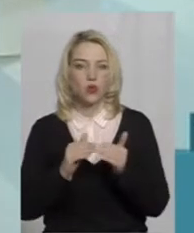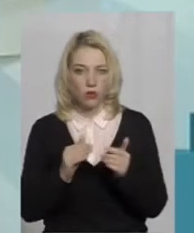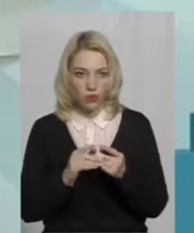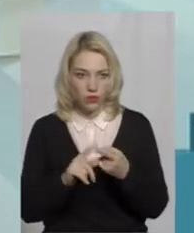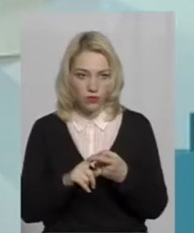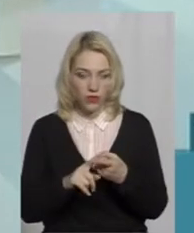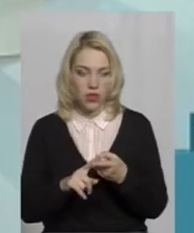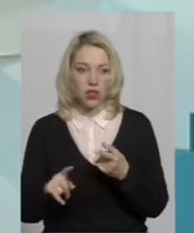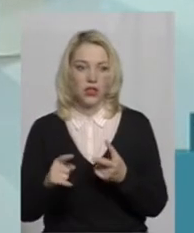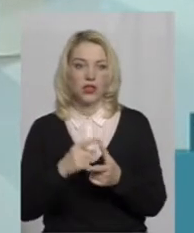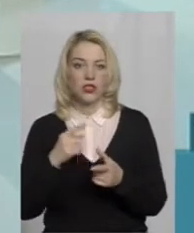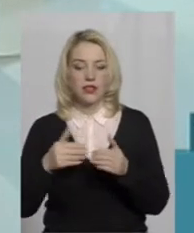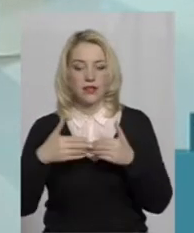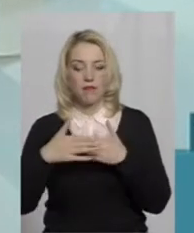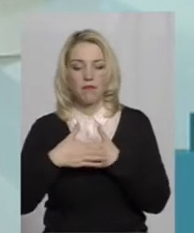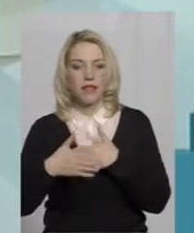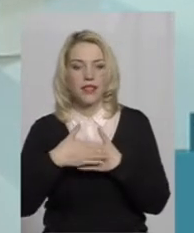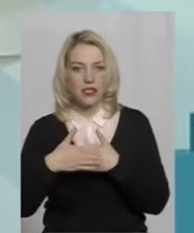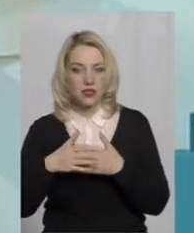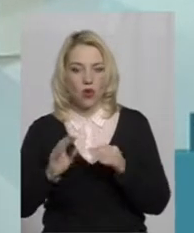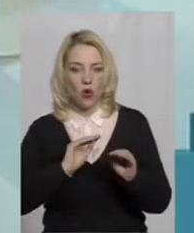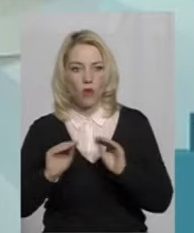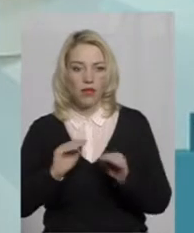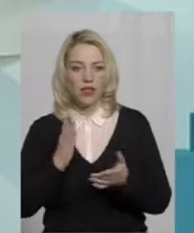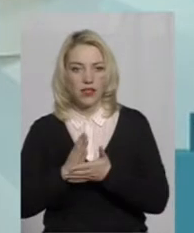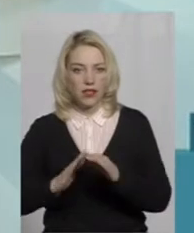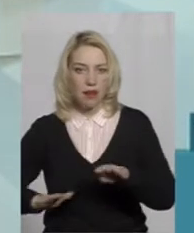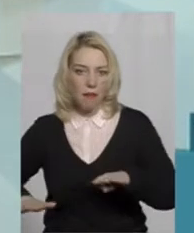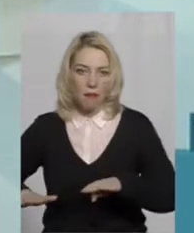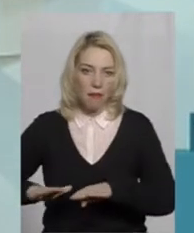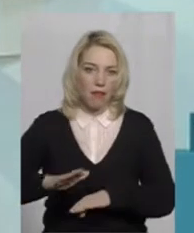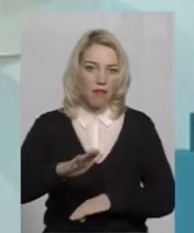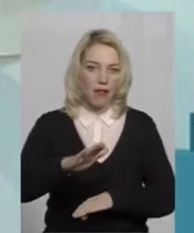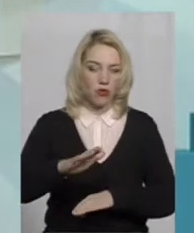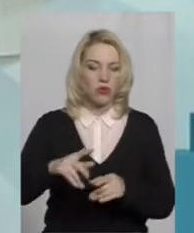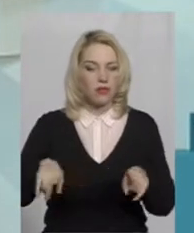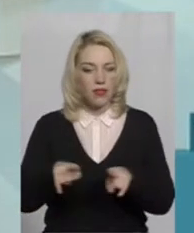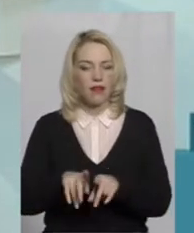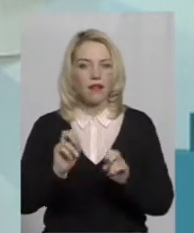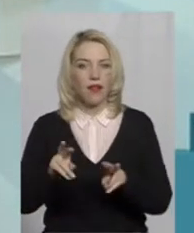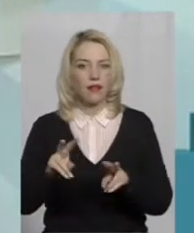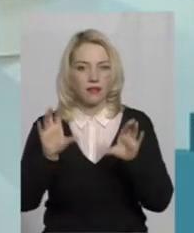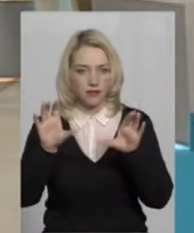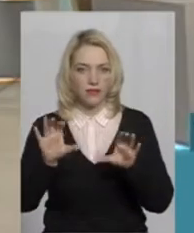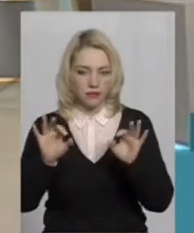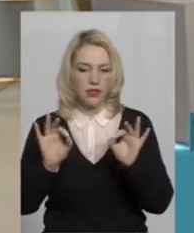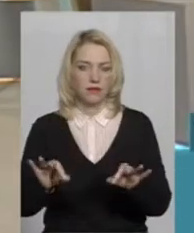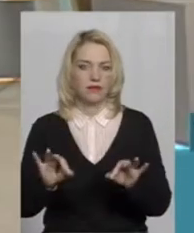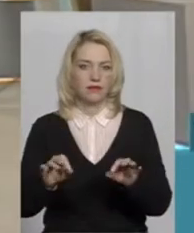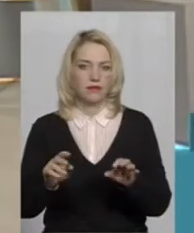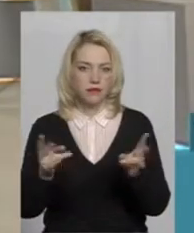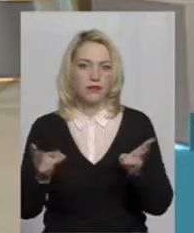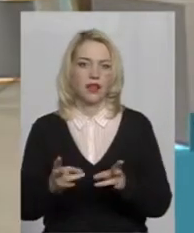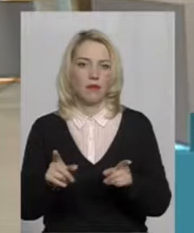під'їзд обладнаний пандусом, таким, як треба. Таким, як треба тут важливо, так?